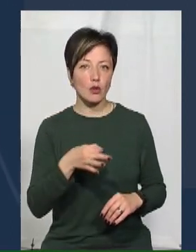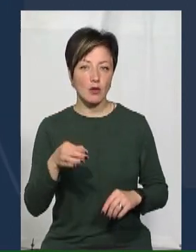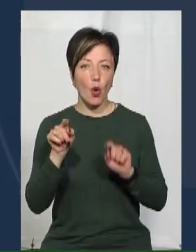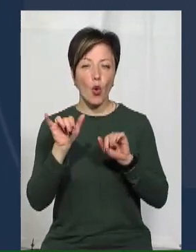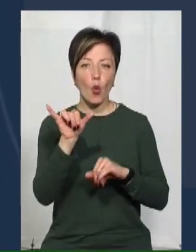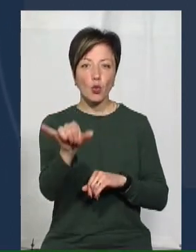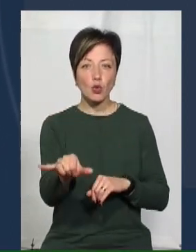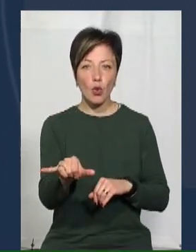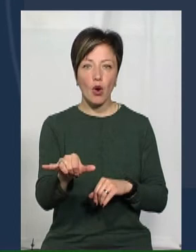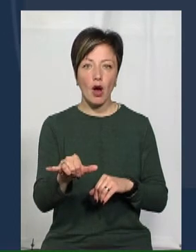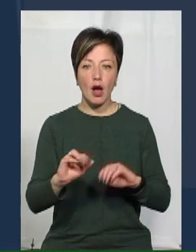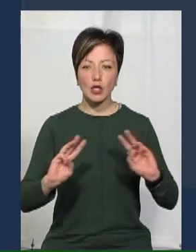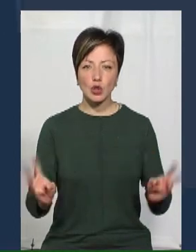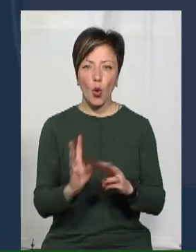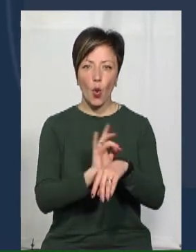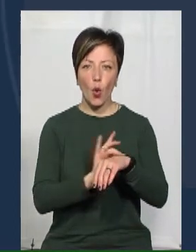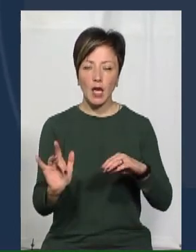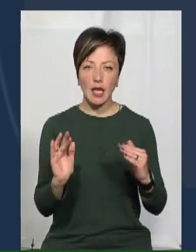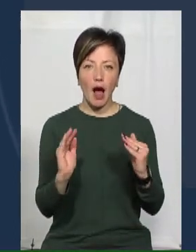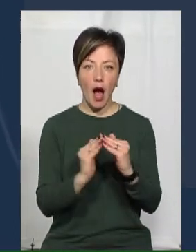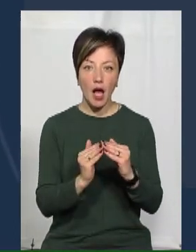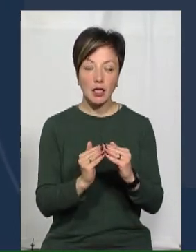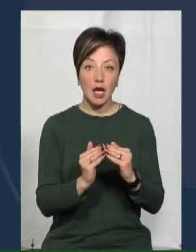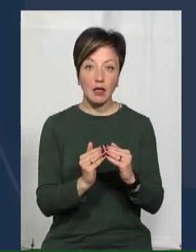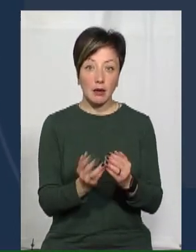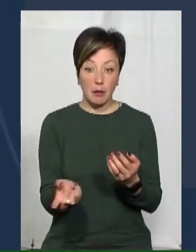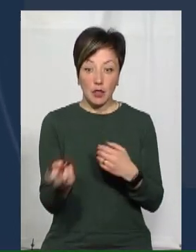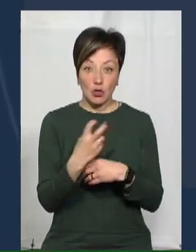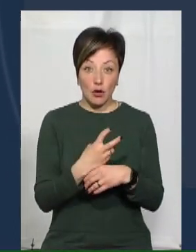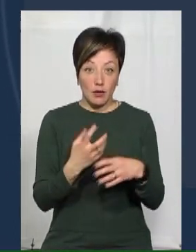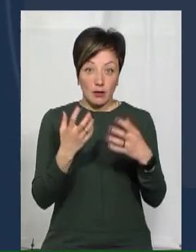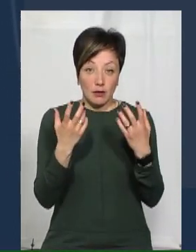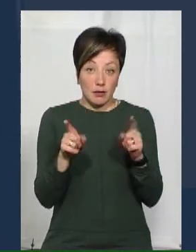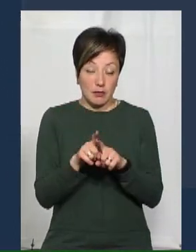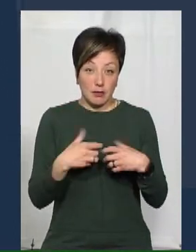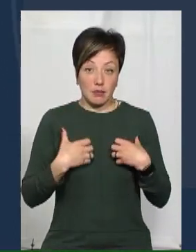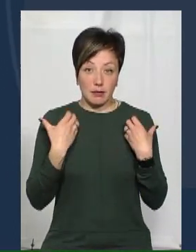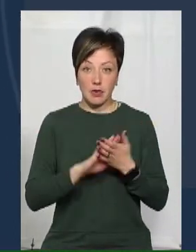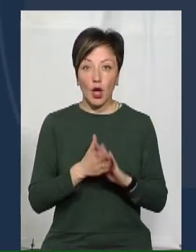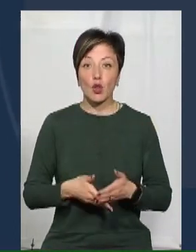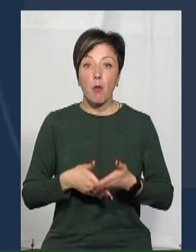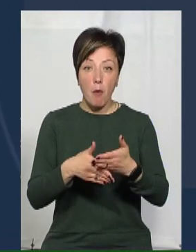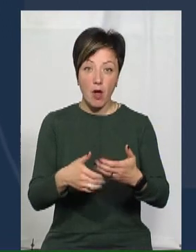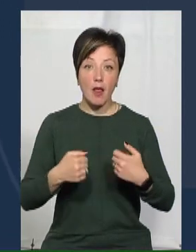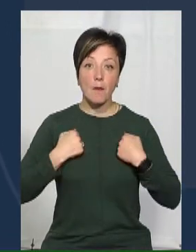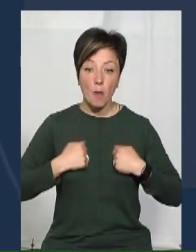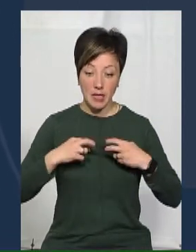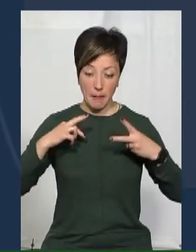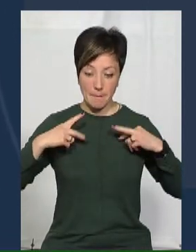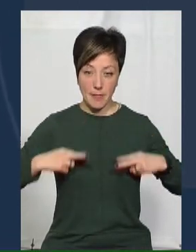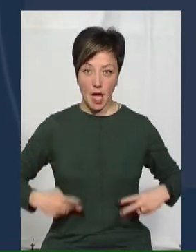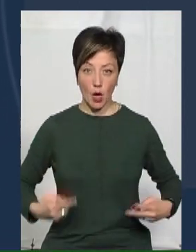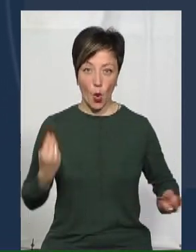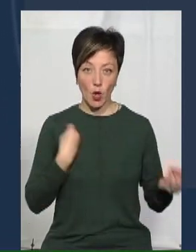помиляюся, згоріла хата. Він прийшов чорний і темний. Ми йому допомогли, звичайно, щоб помитися, перевдягнутися,